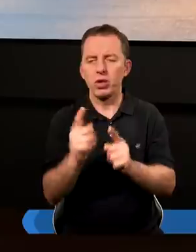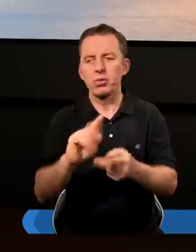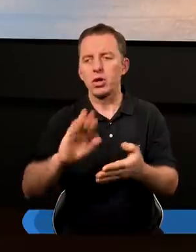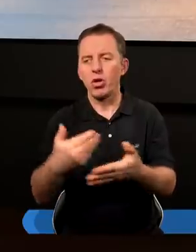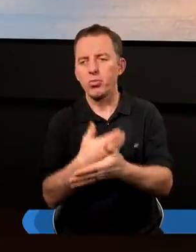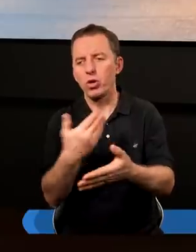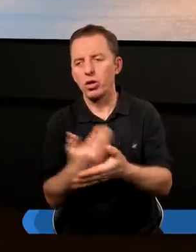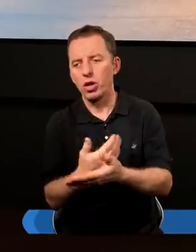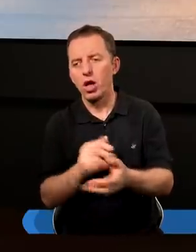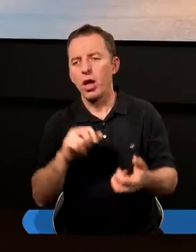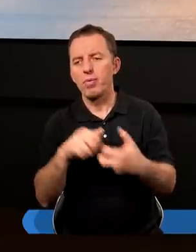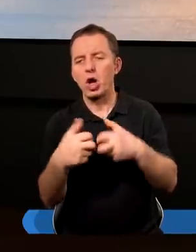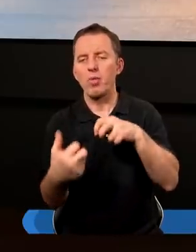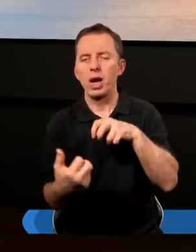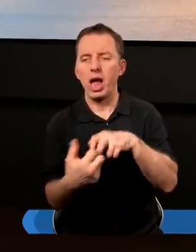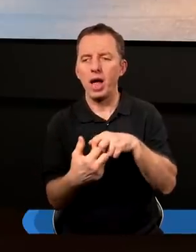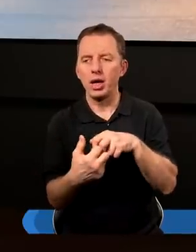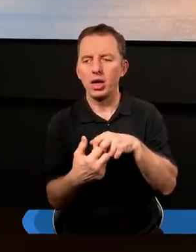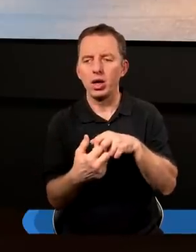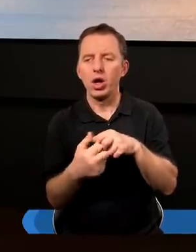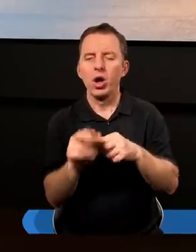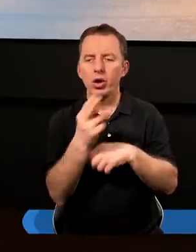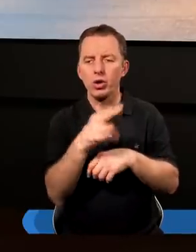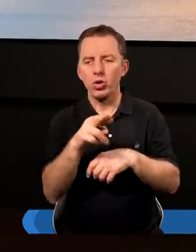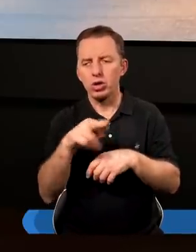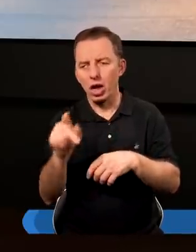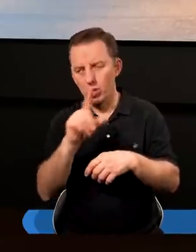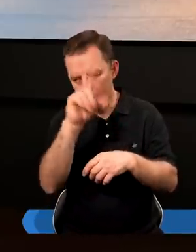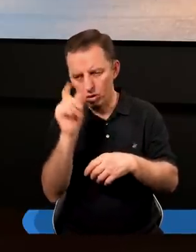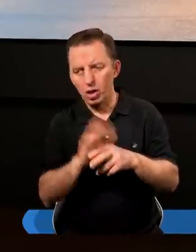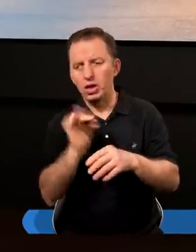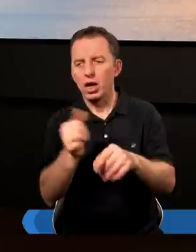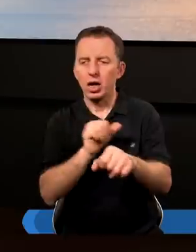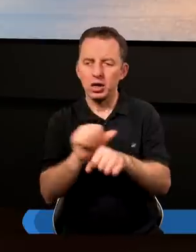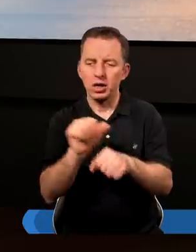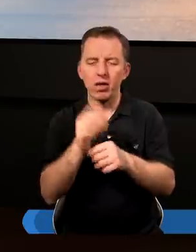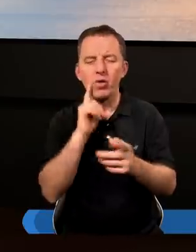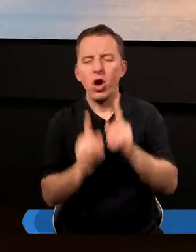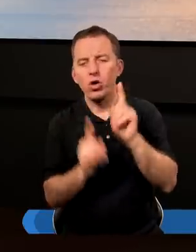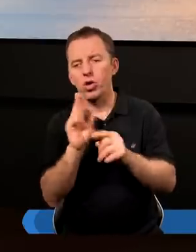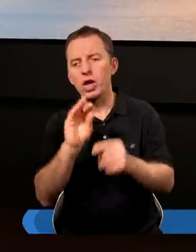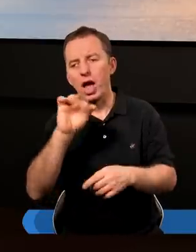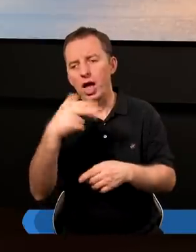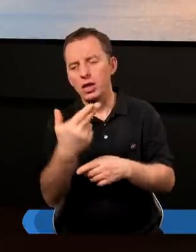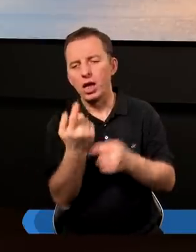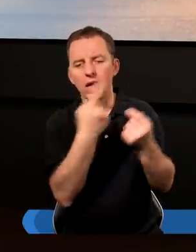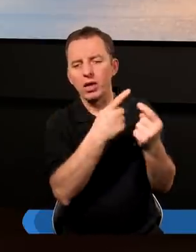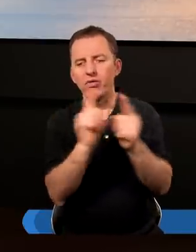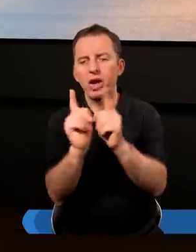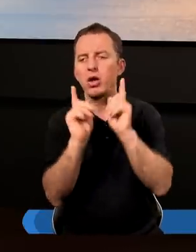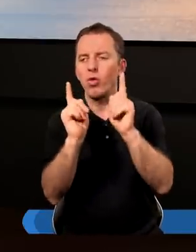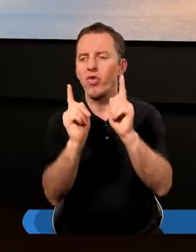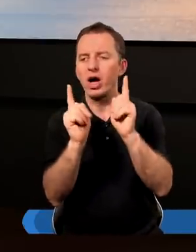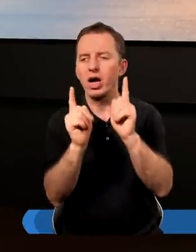problemów rodzaju ludzkiego, jaki zaistniał w ogrodzie Eden i zwraca